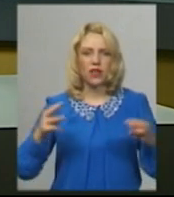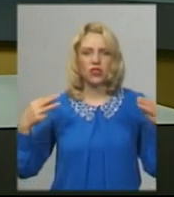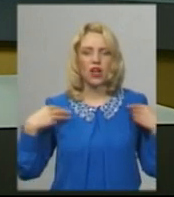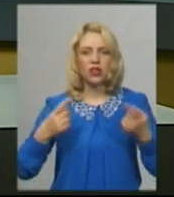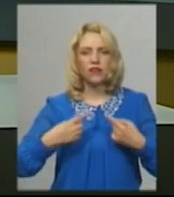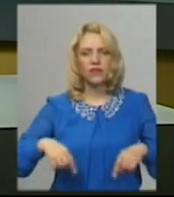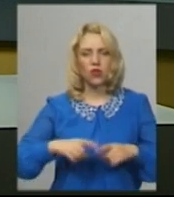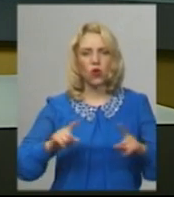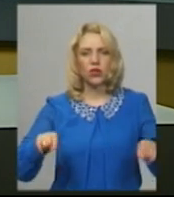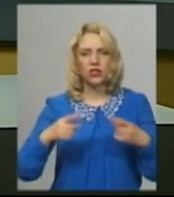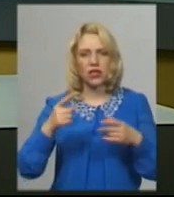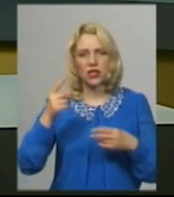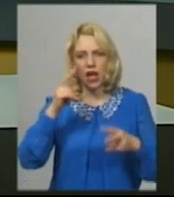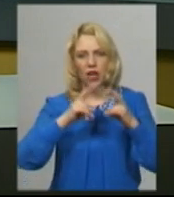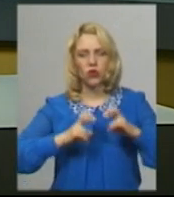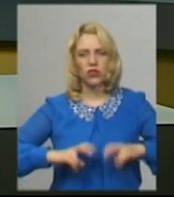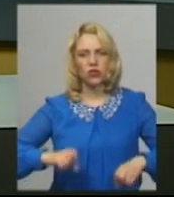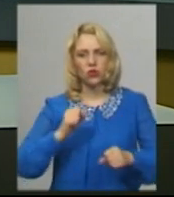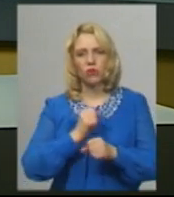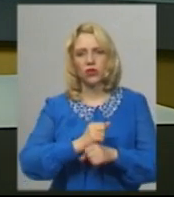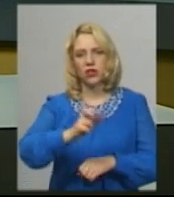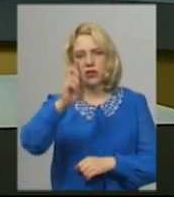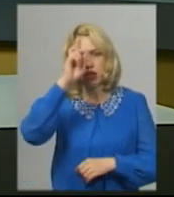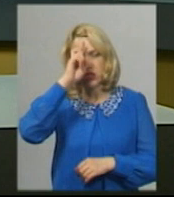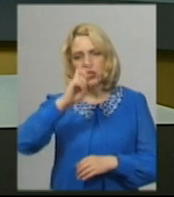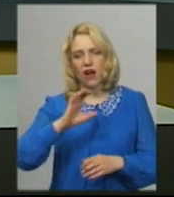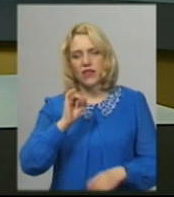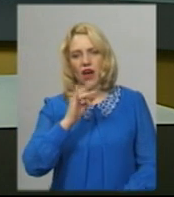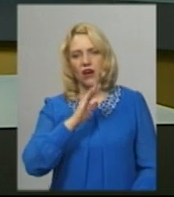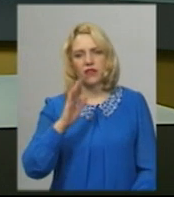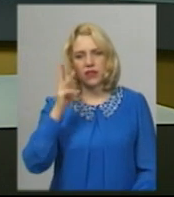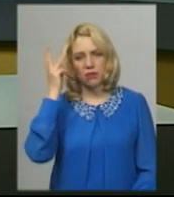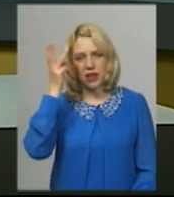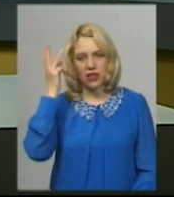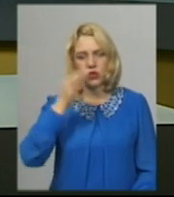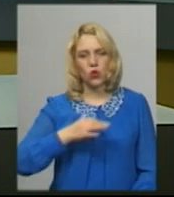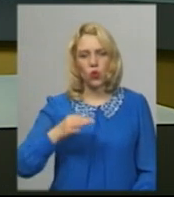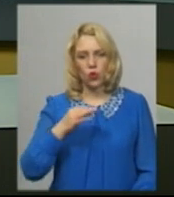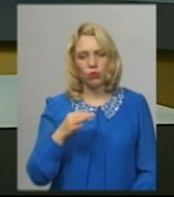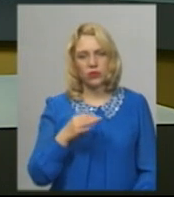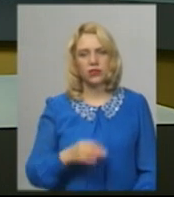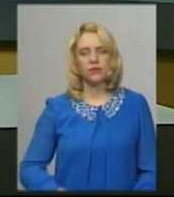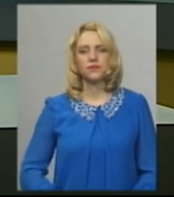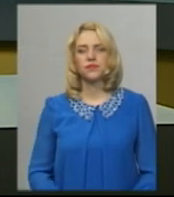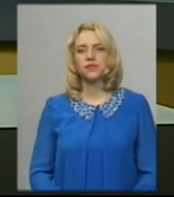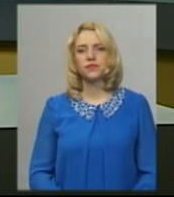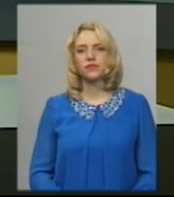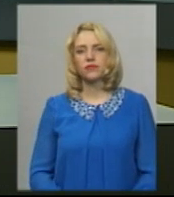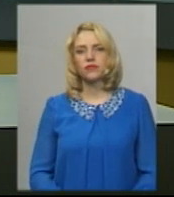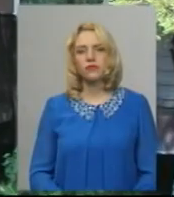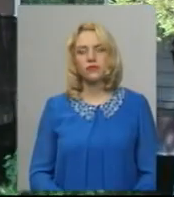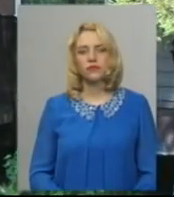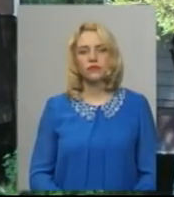відділу організаційно-аналітичної роботи в Державному архіві Хмельницької області Катерина Бурдуваліс. Подробиці далі у сюжеті.